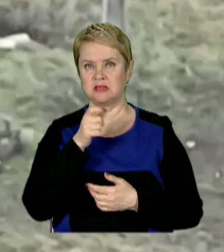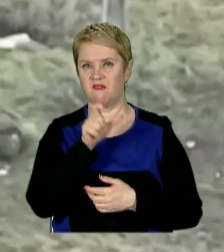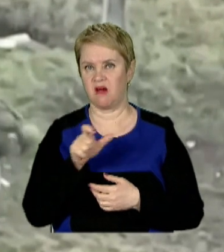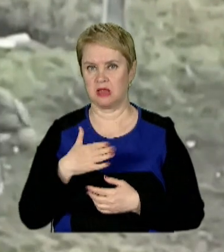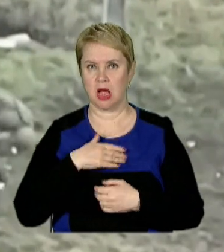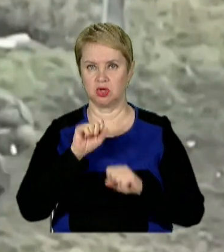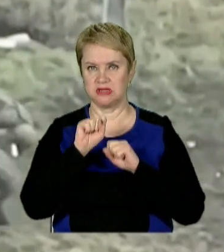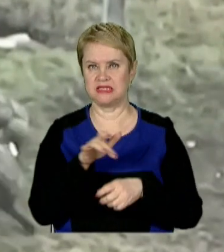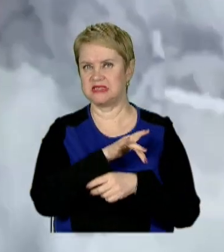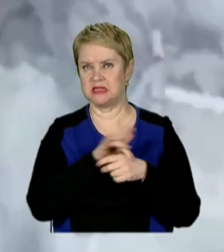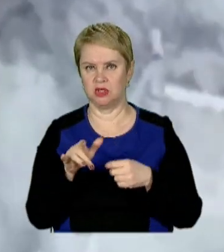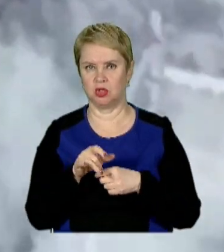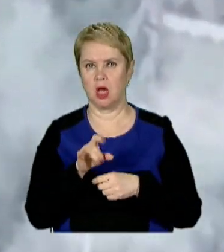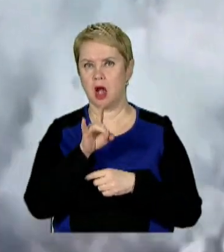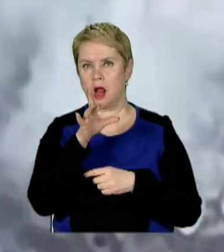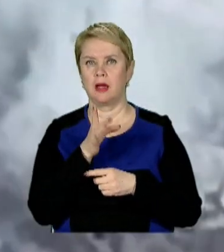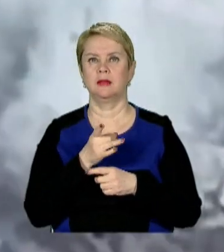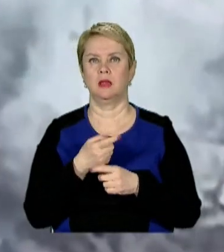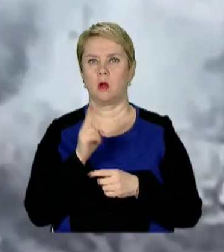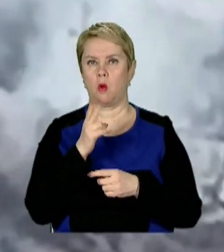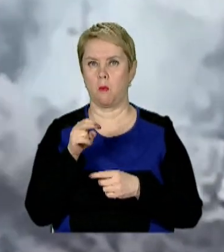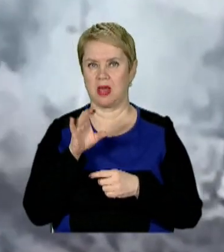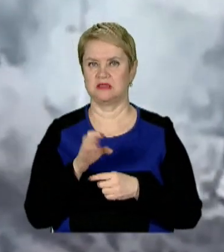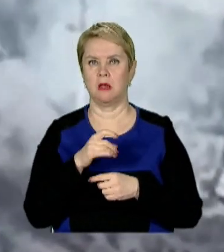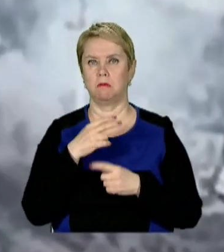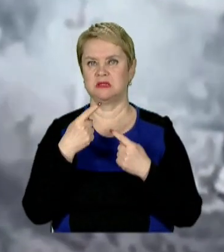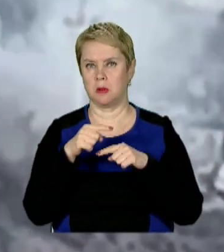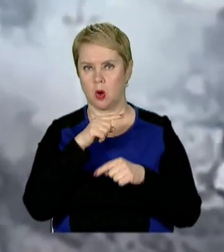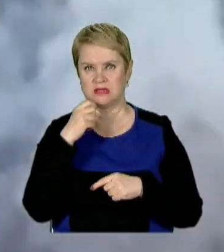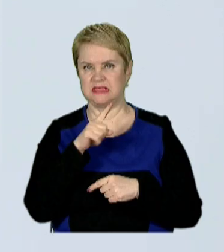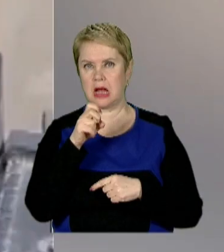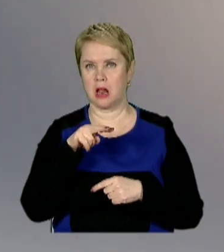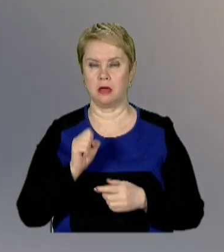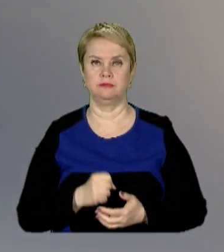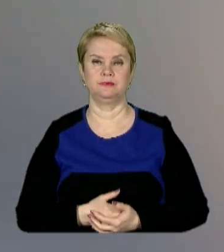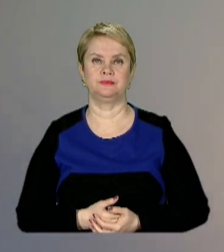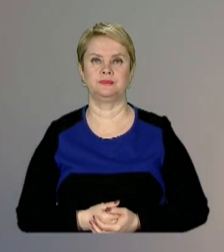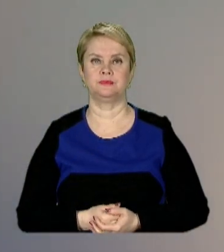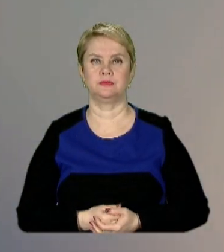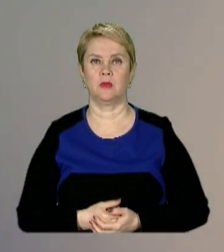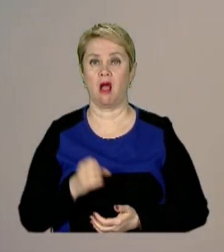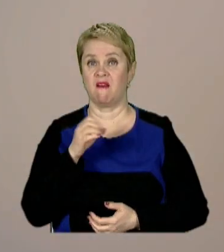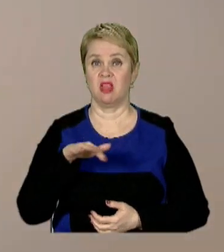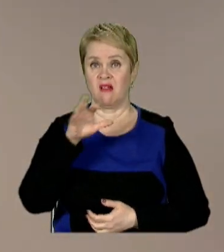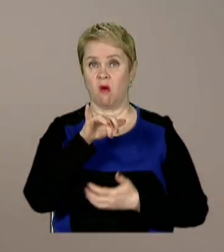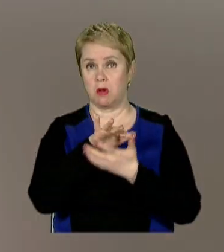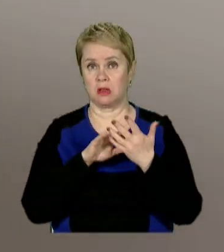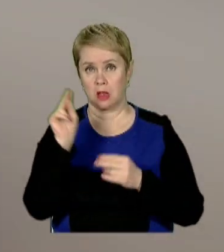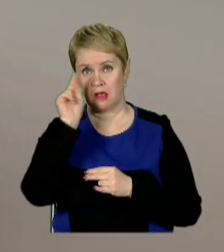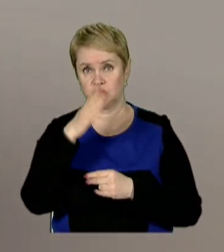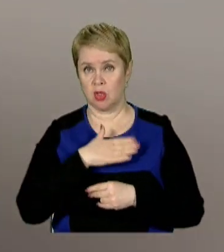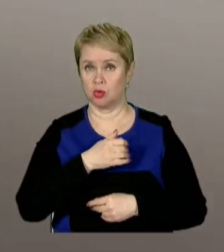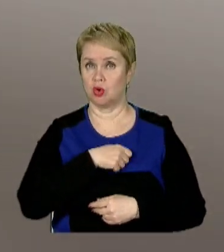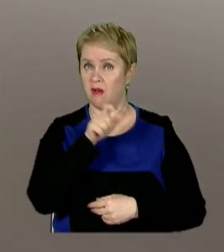Наші захисники знищили ракетний комплекс ТОР та російський безпілотник типу ЗАЛА. А в Європі тривають навчання